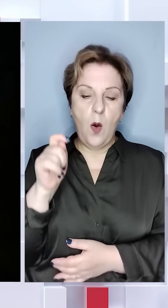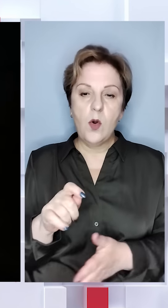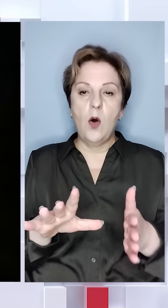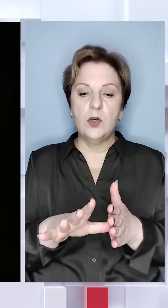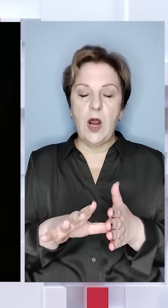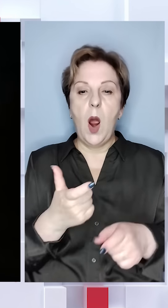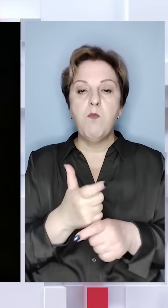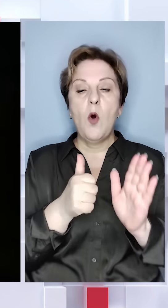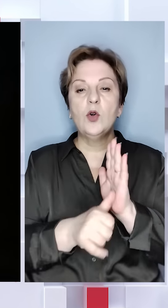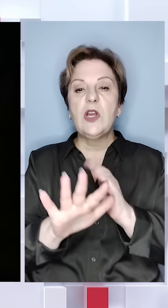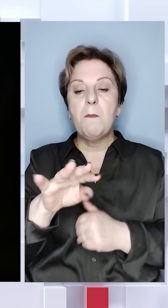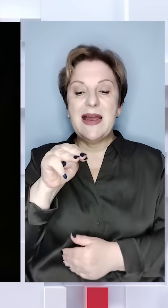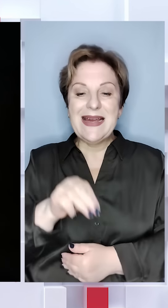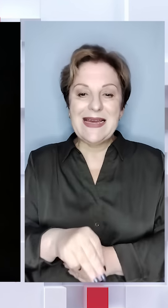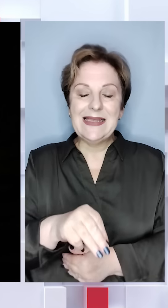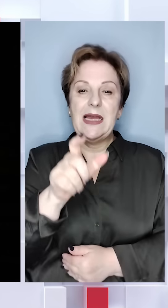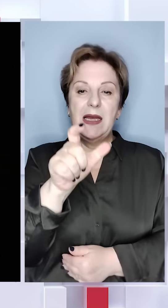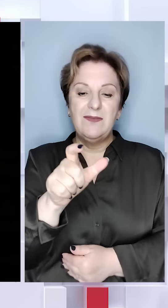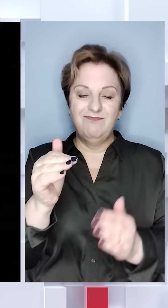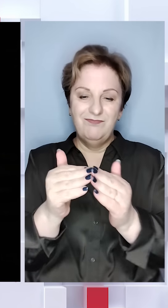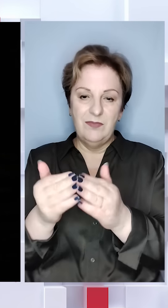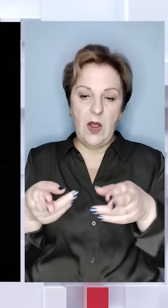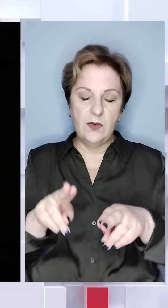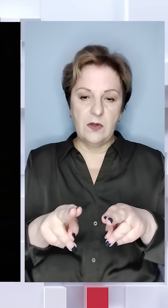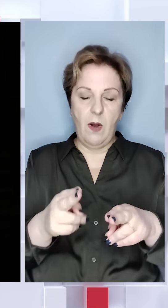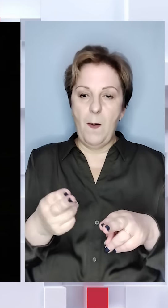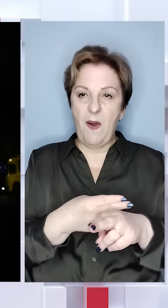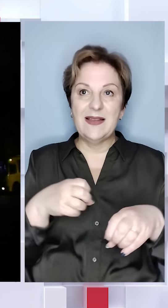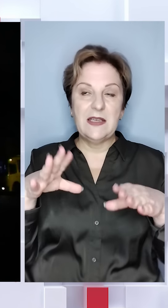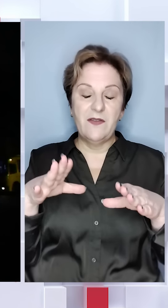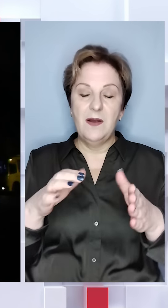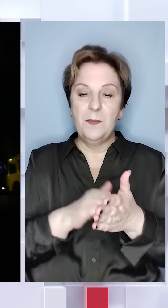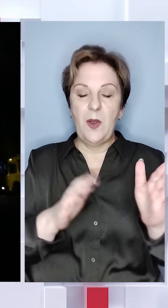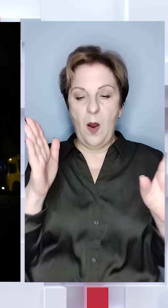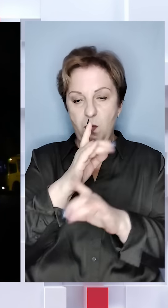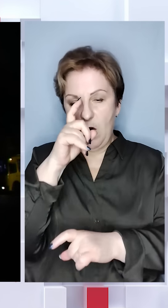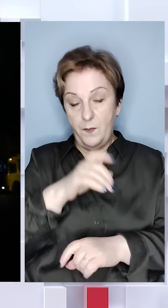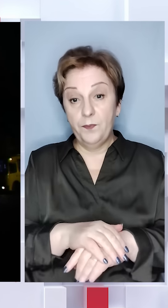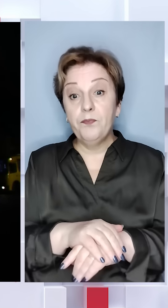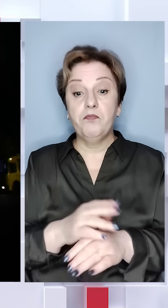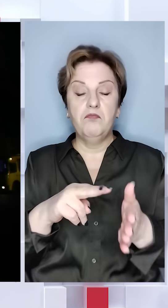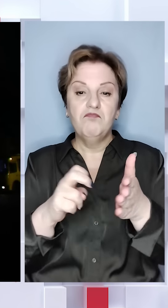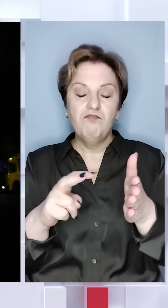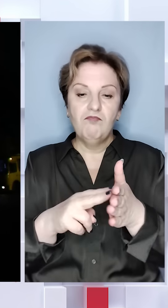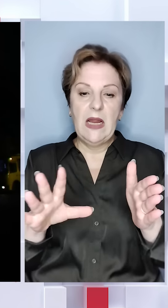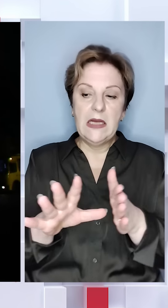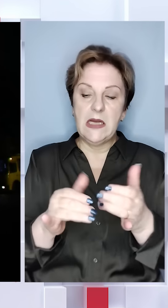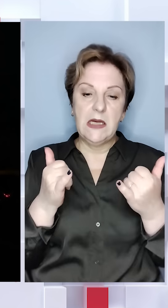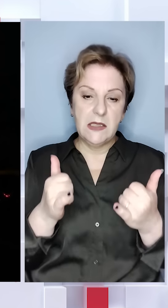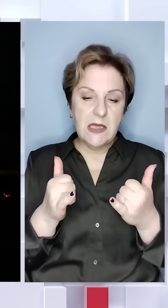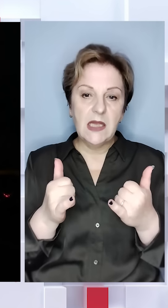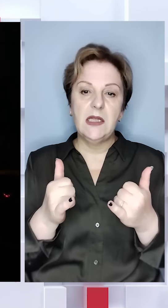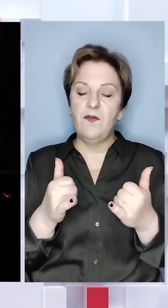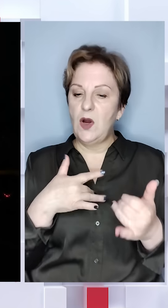Українерго. Ще понад 65 тисяч осель залишилися без світла через негоду. Через таке відключення електрики